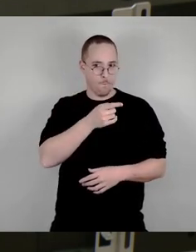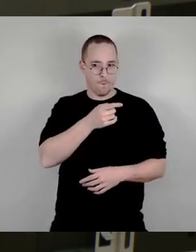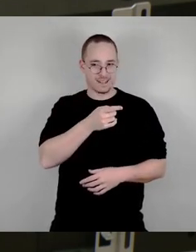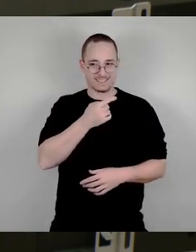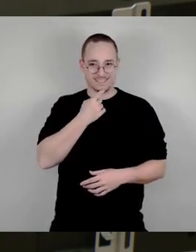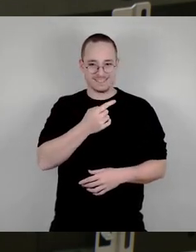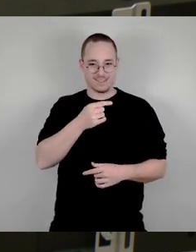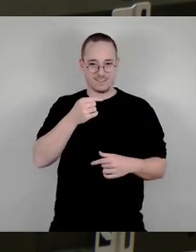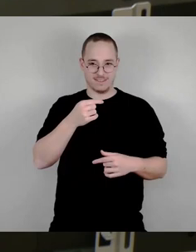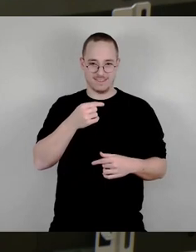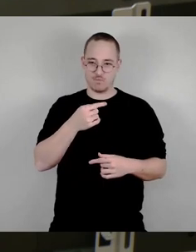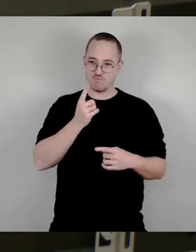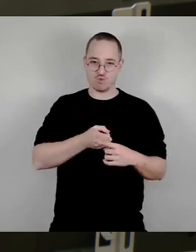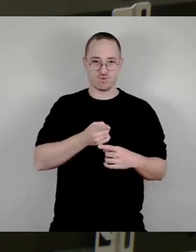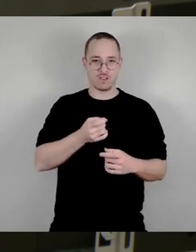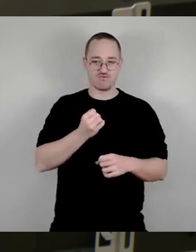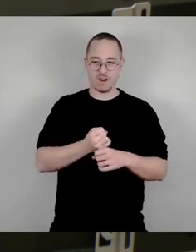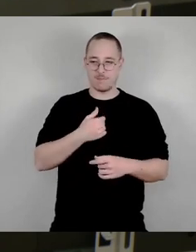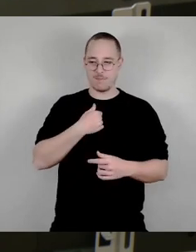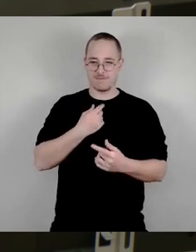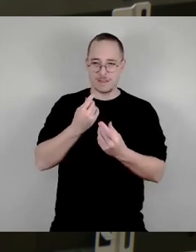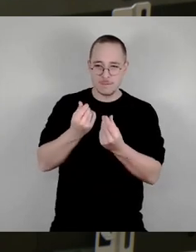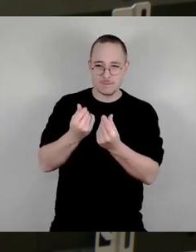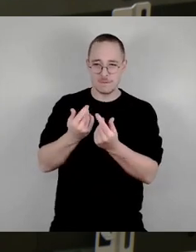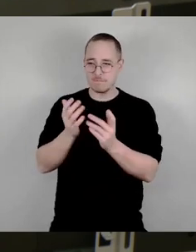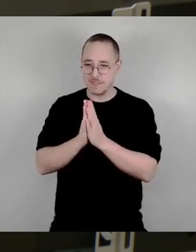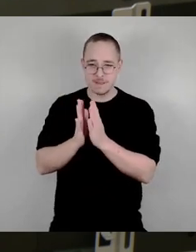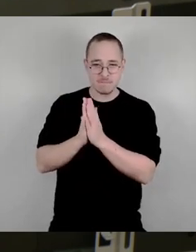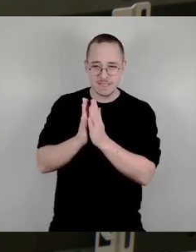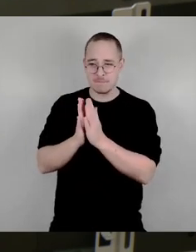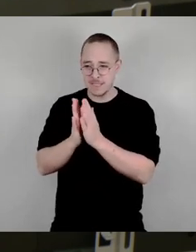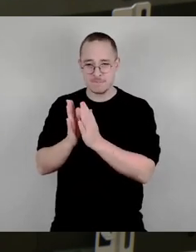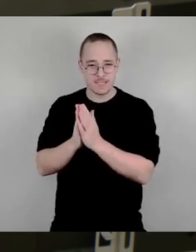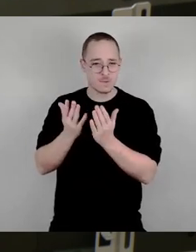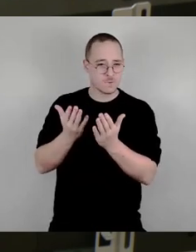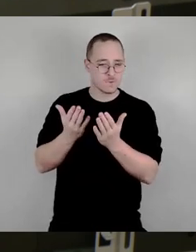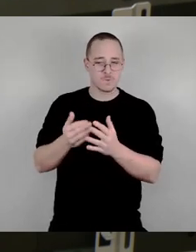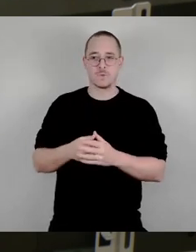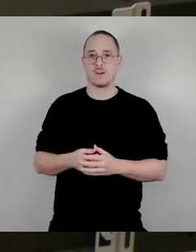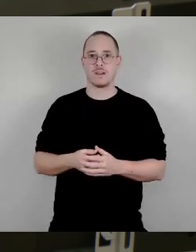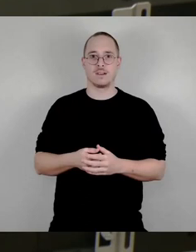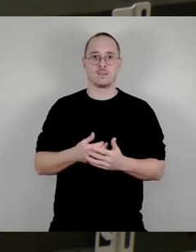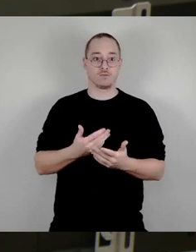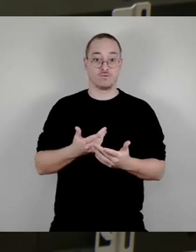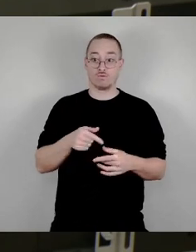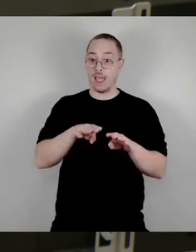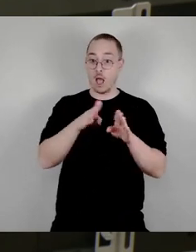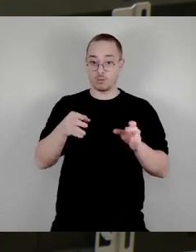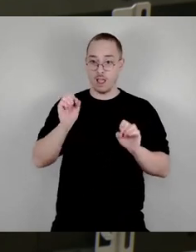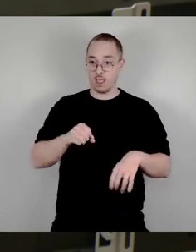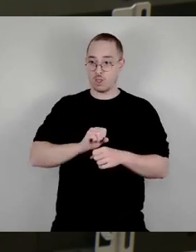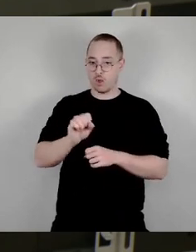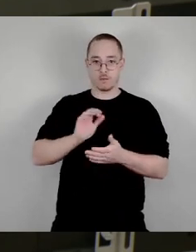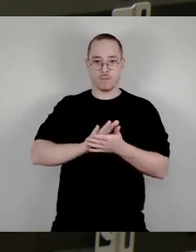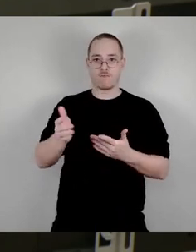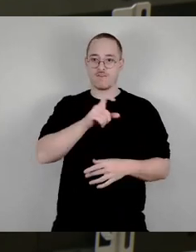die dieses Haus belebt, man kann nämlich in der Woche kommen, und da sind immer wieder Schulklassen von ganz kleinen Schülerinnen, also sehr jungen